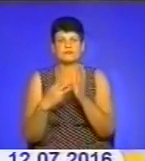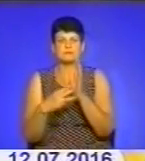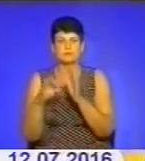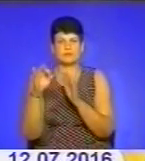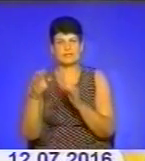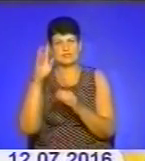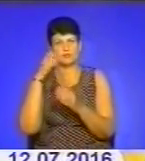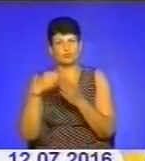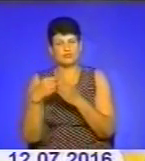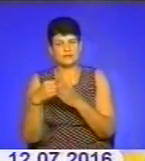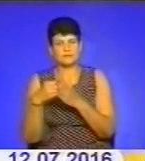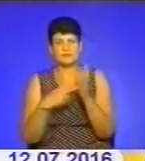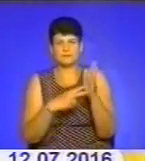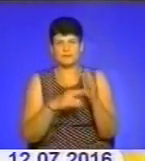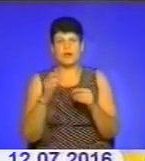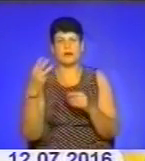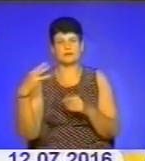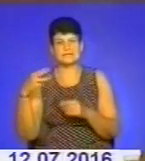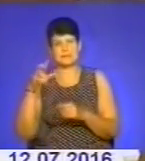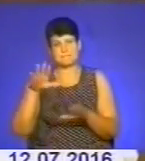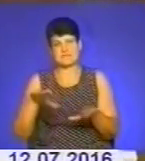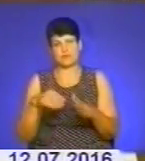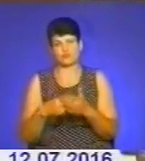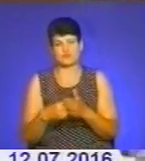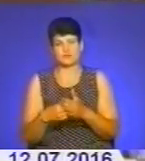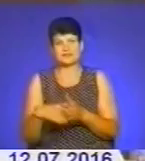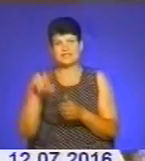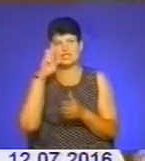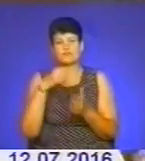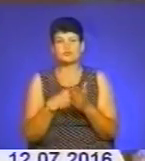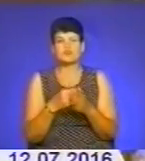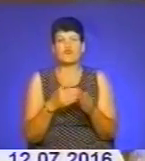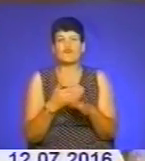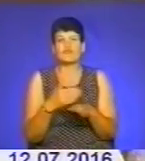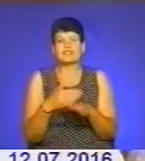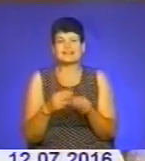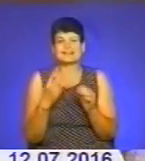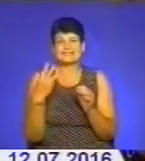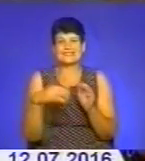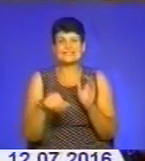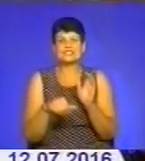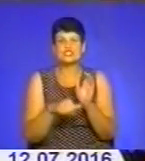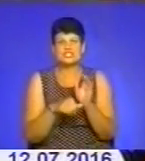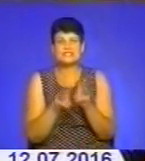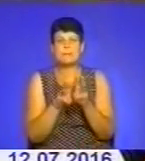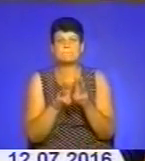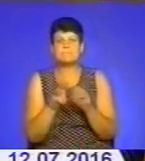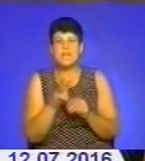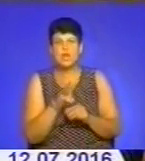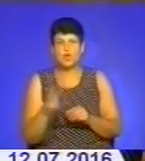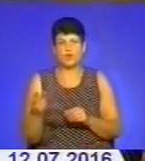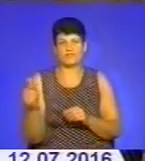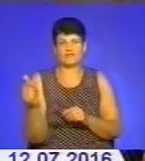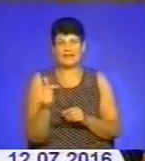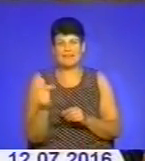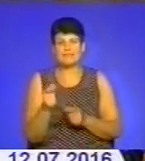бюджету і 30% з місцевого. З державного бюджету виділено 36 мільйонів гривень на перевезення